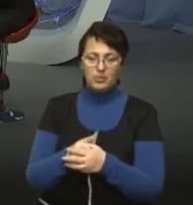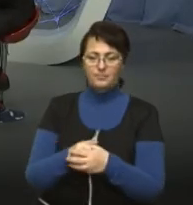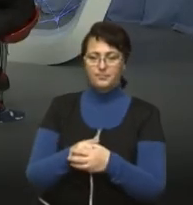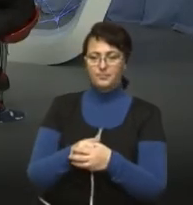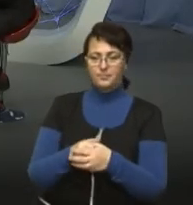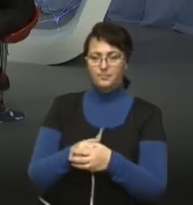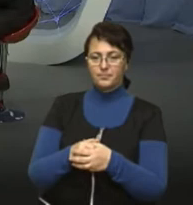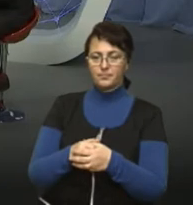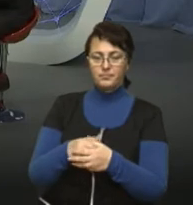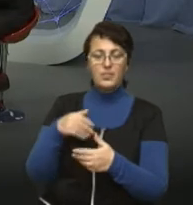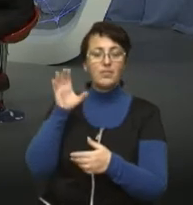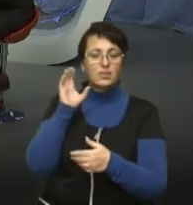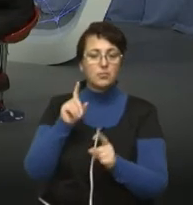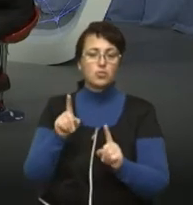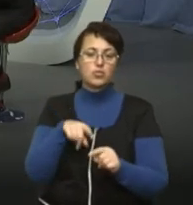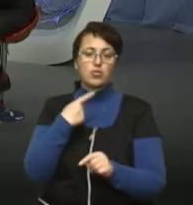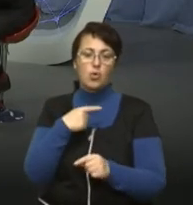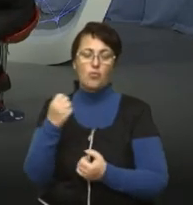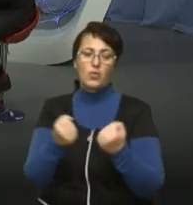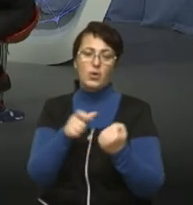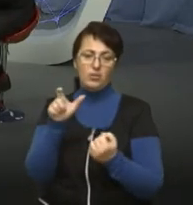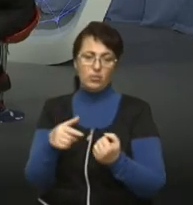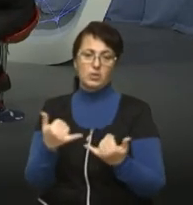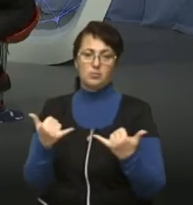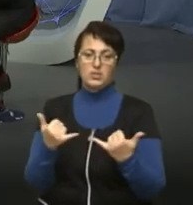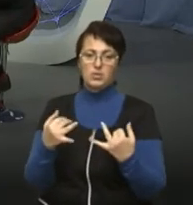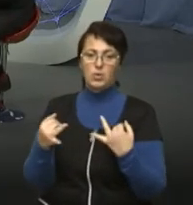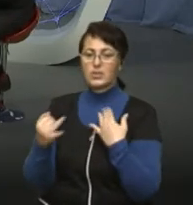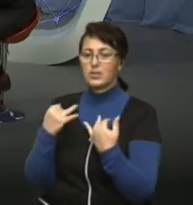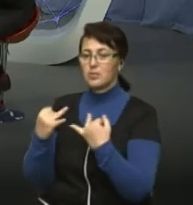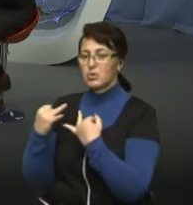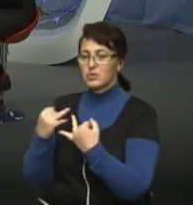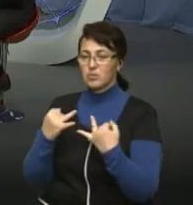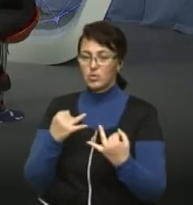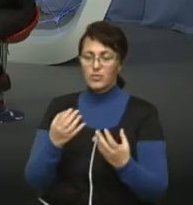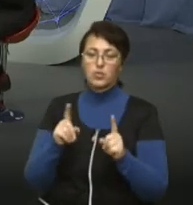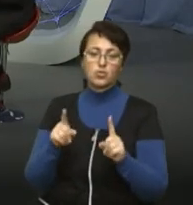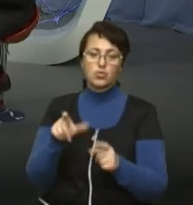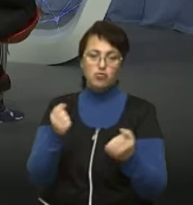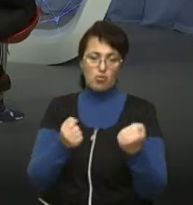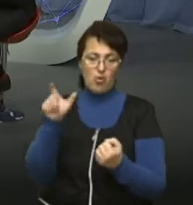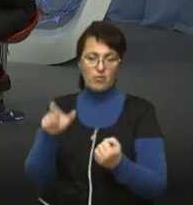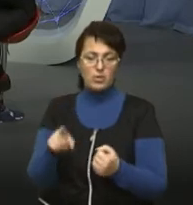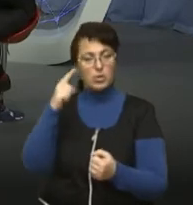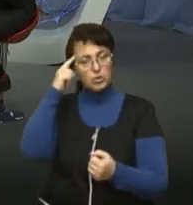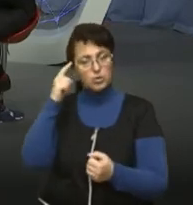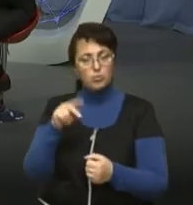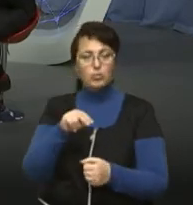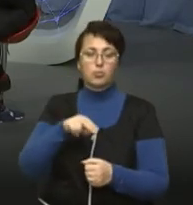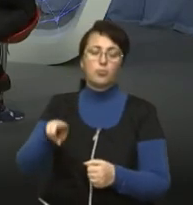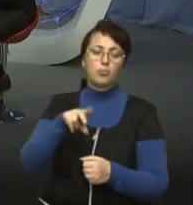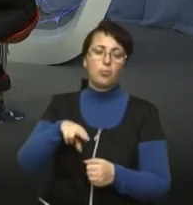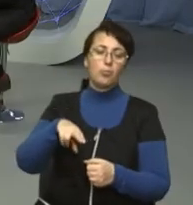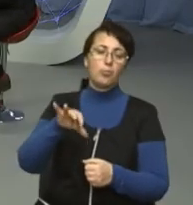послухаємо, про що говорять самі водії. Ми сьогодні поспілкувалися із ними. І що вони думають щодо парковок, чи достатньо місць і